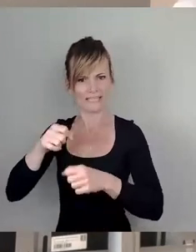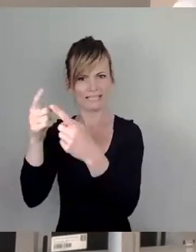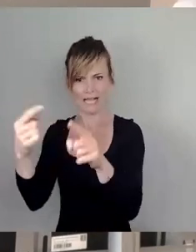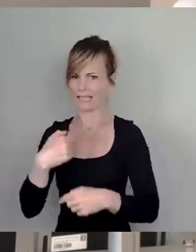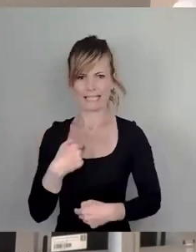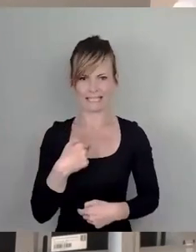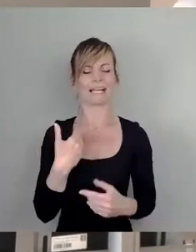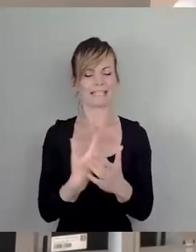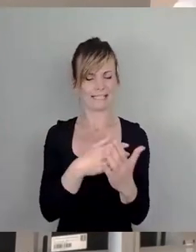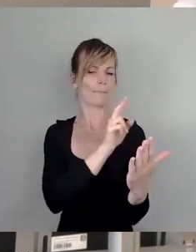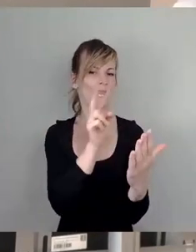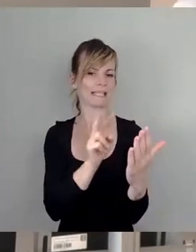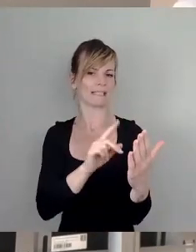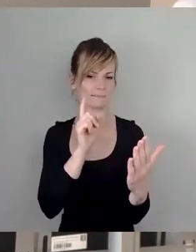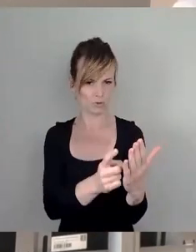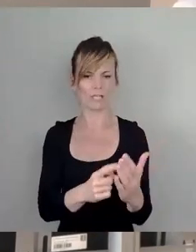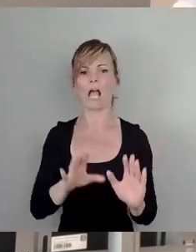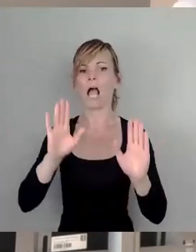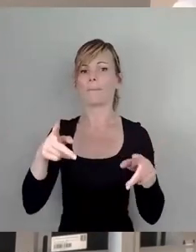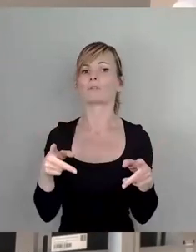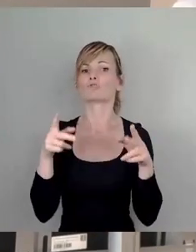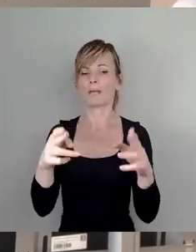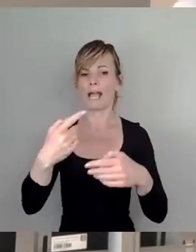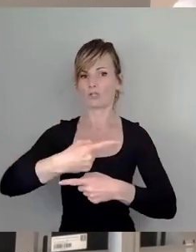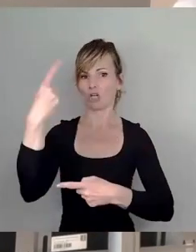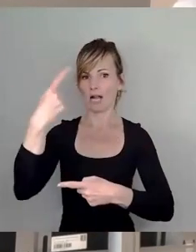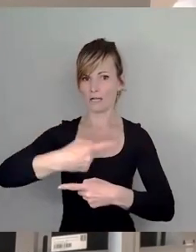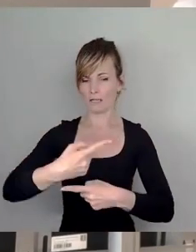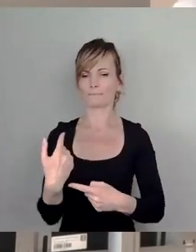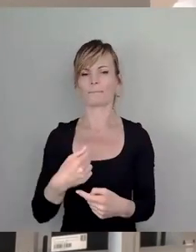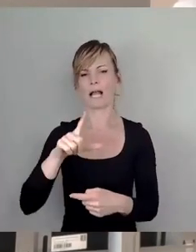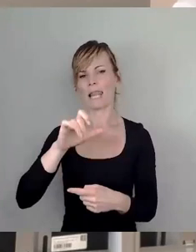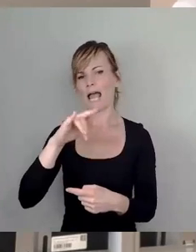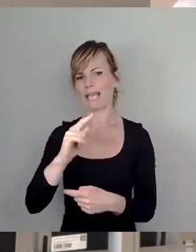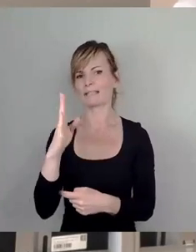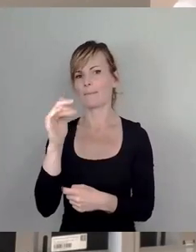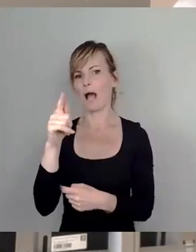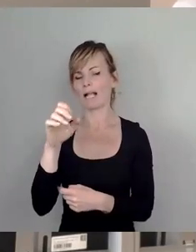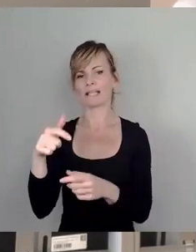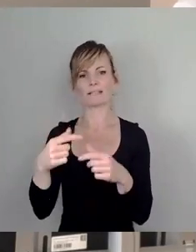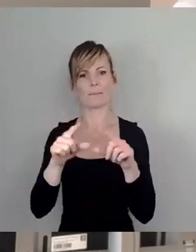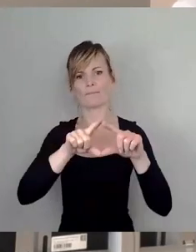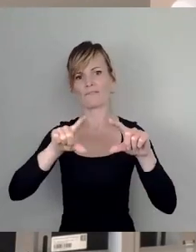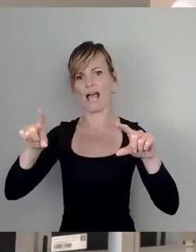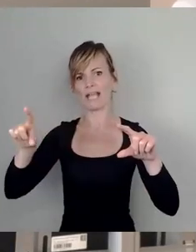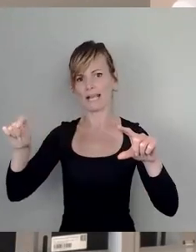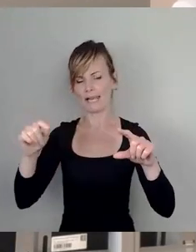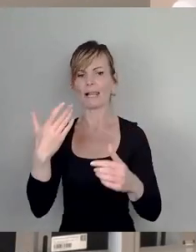Das sind also Absperrschranken, Leitbaken als Pfeilbarke oder Schraffenbarke,